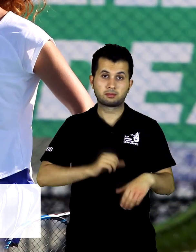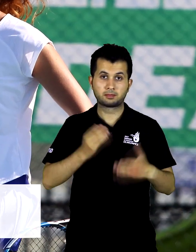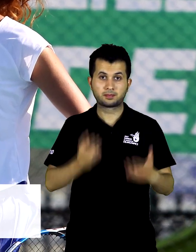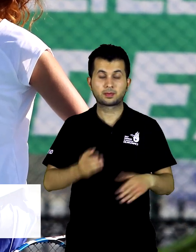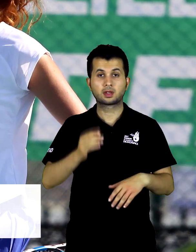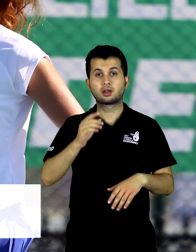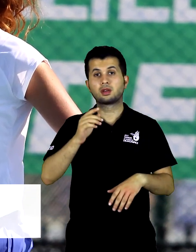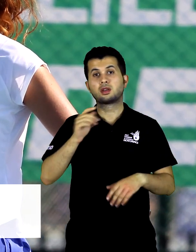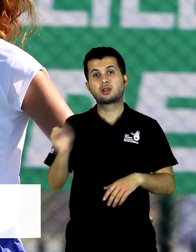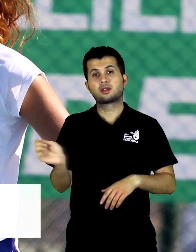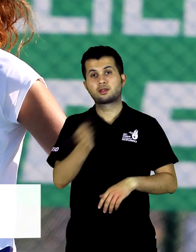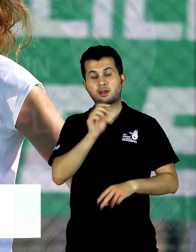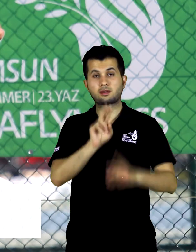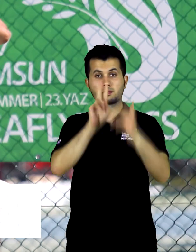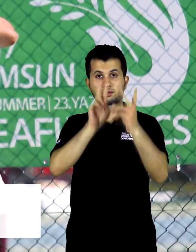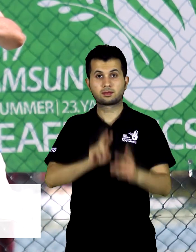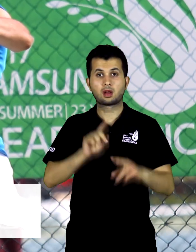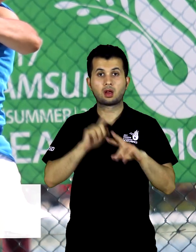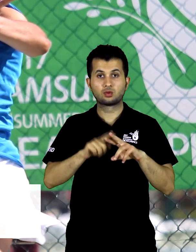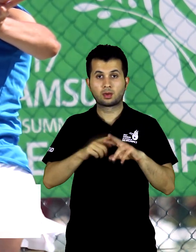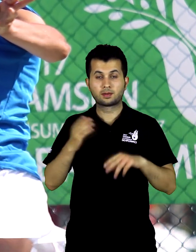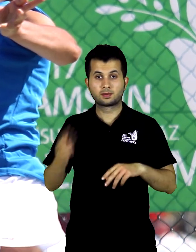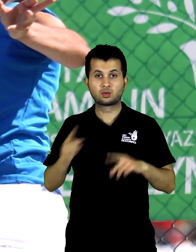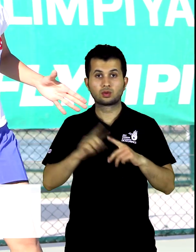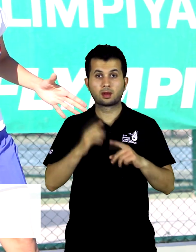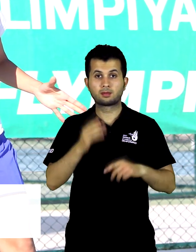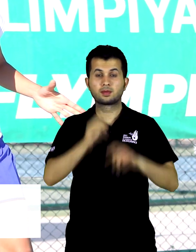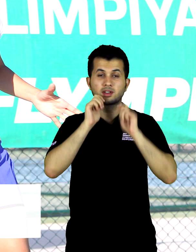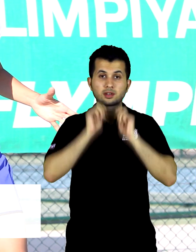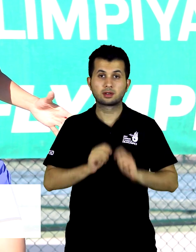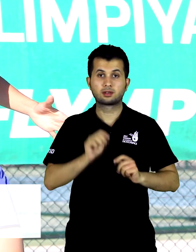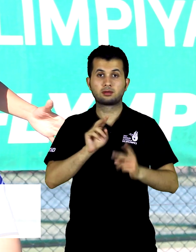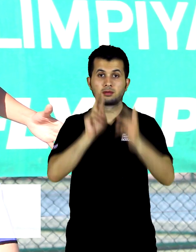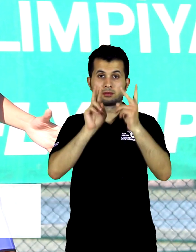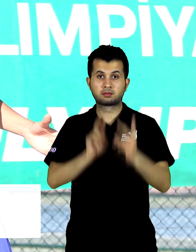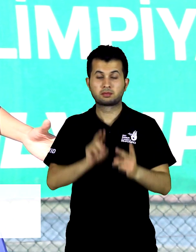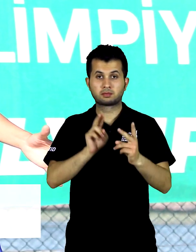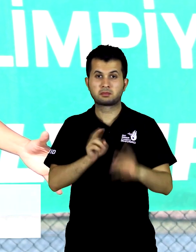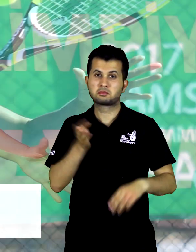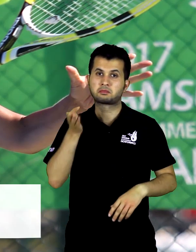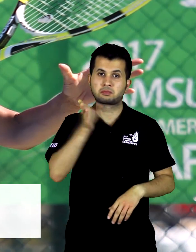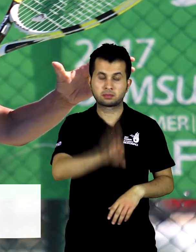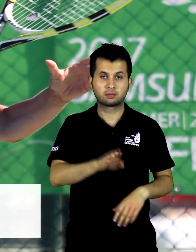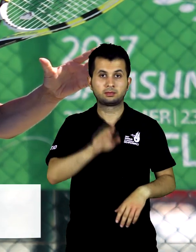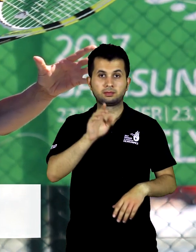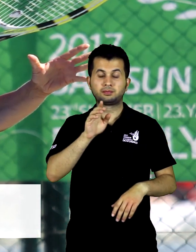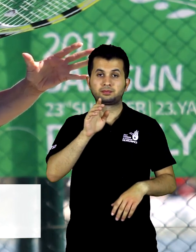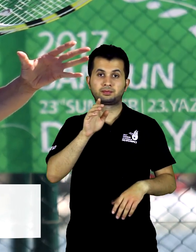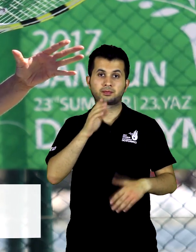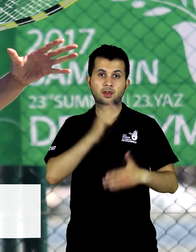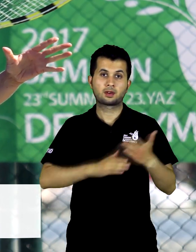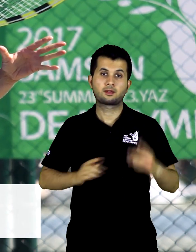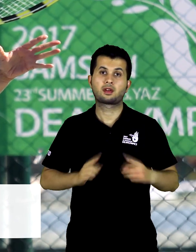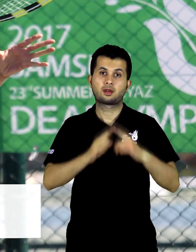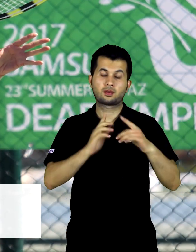Teniste çift kadınlarda Asuman Saki, Tuten Bangoğlu ikilisi, Çinli Lijai Donglingyao ikilisine set vermeden yarı finale